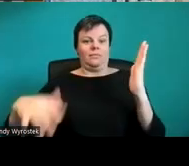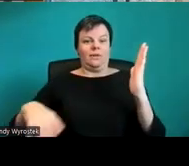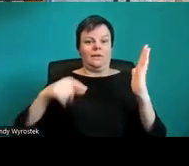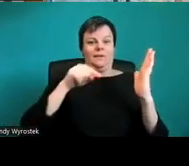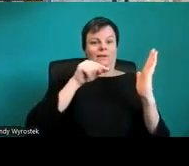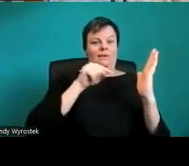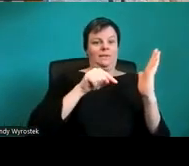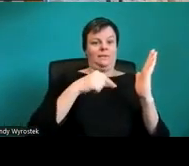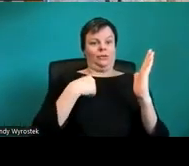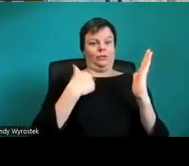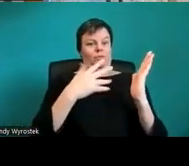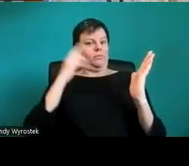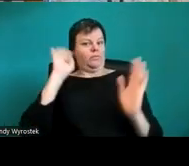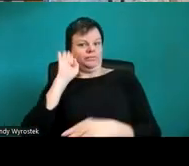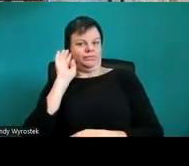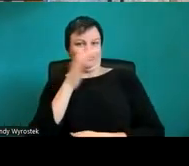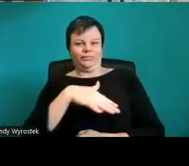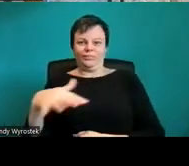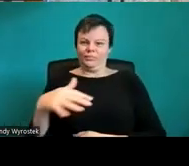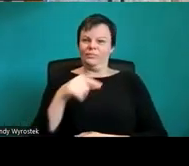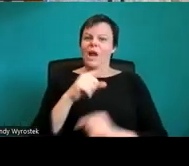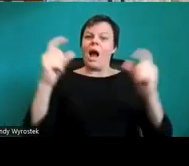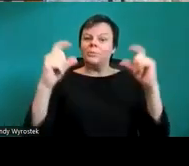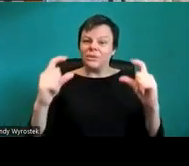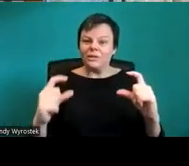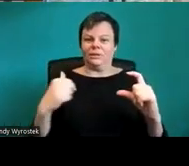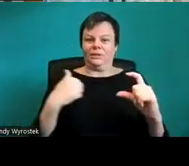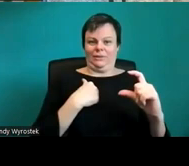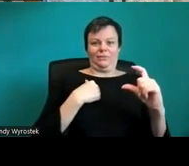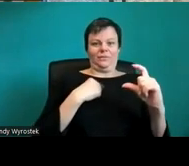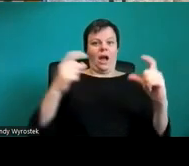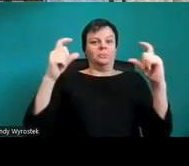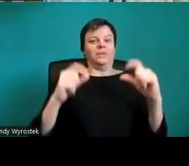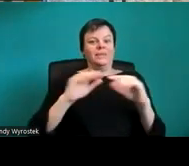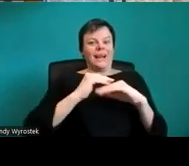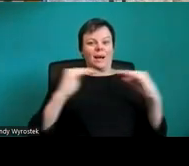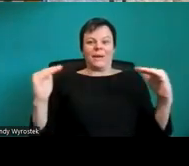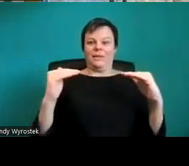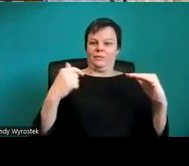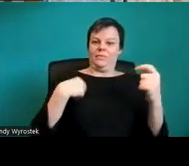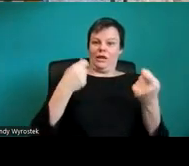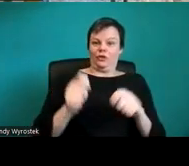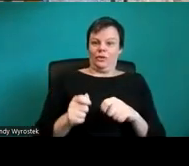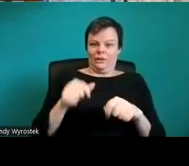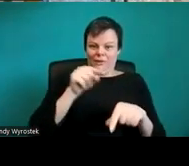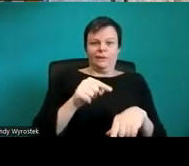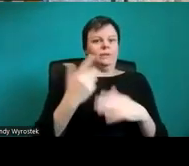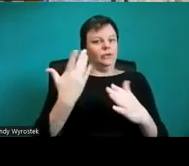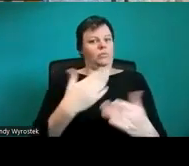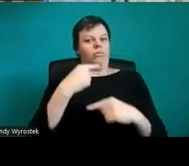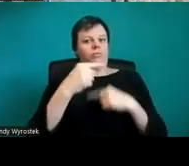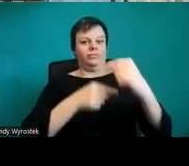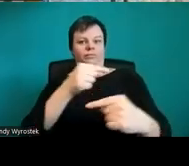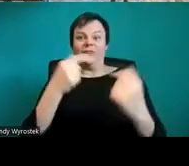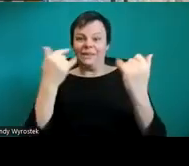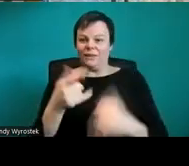Absatzebene eingestellt, dass wir da vorangehen und jetzt schauen wir mal. 1 von 2, 2 von 2, von 1 von 2, 3